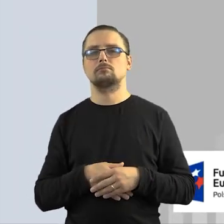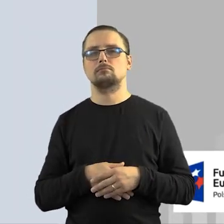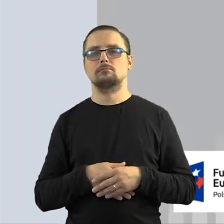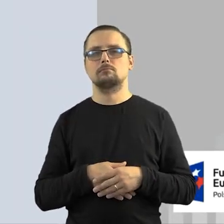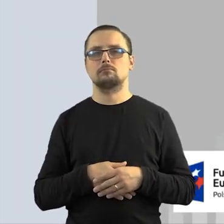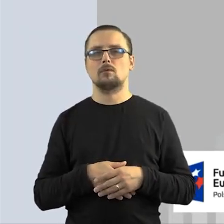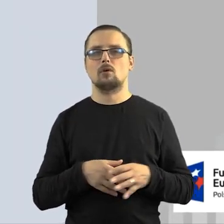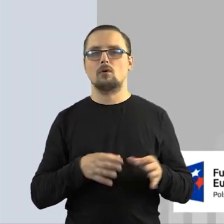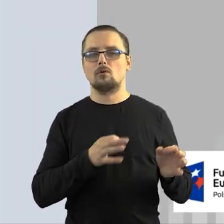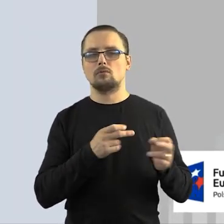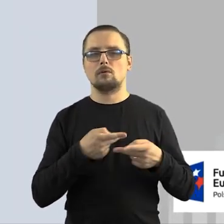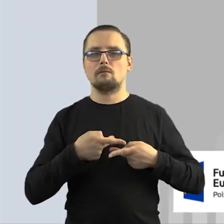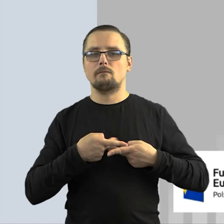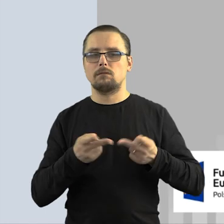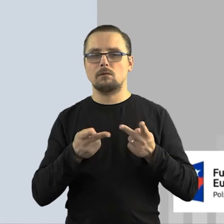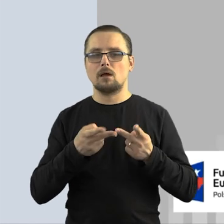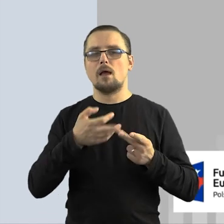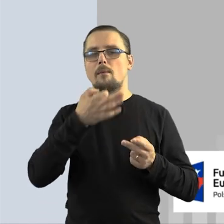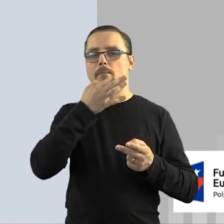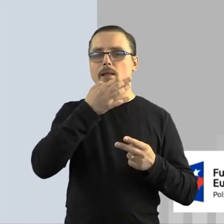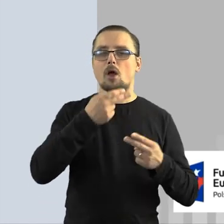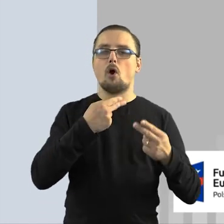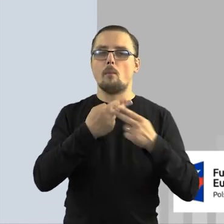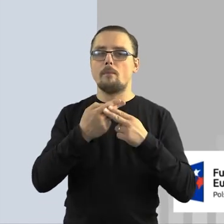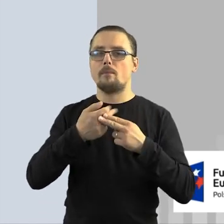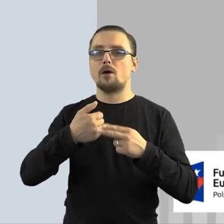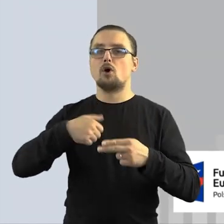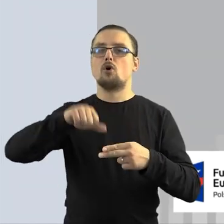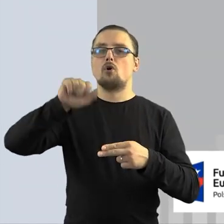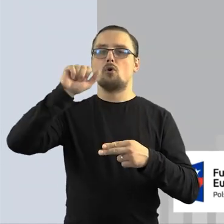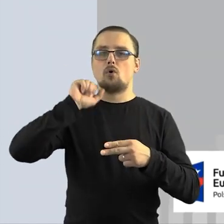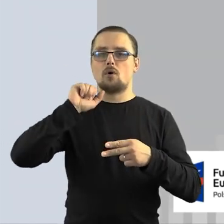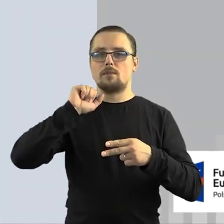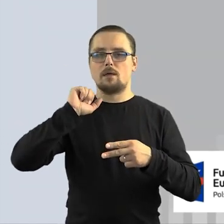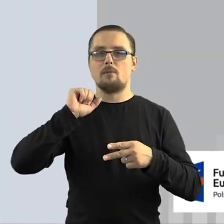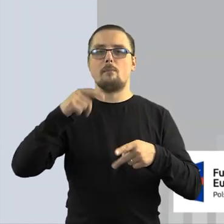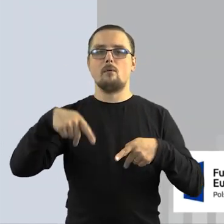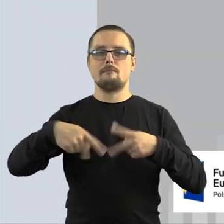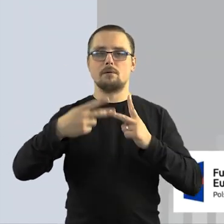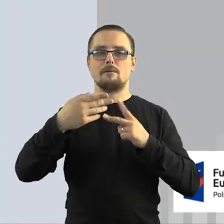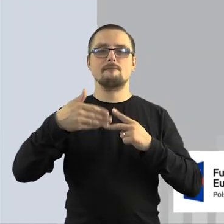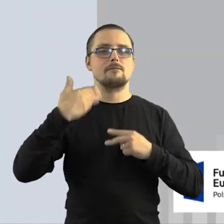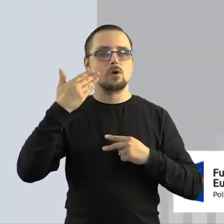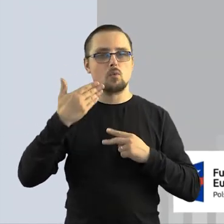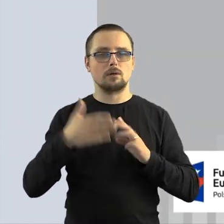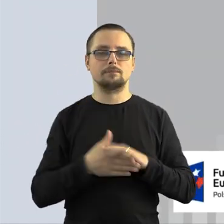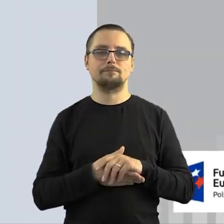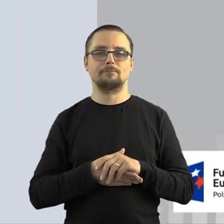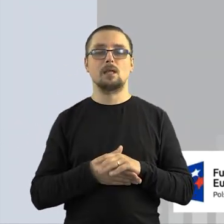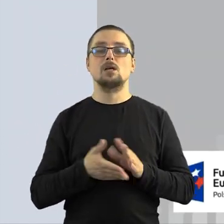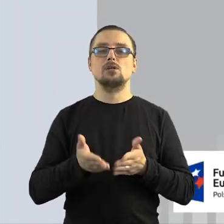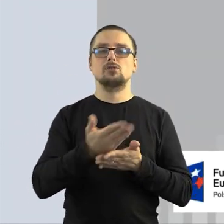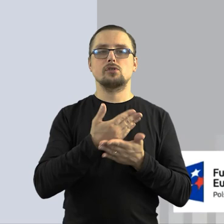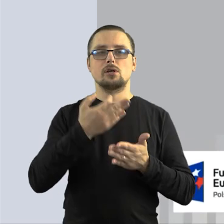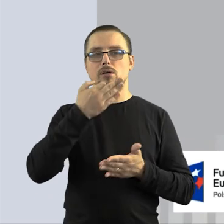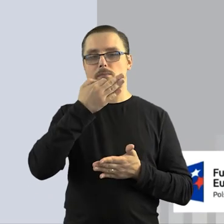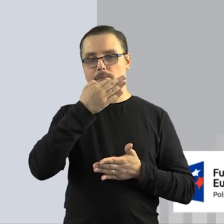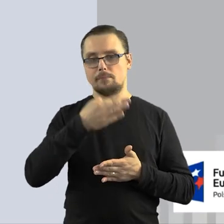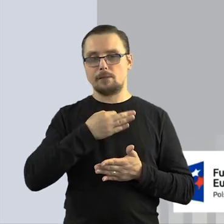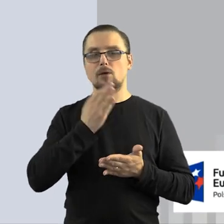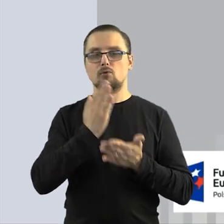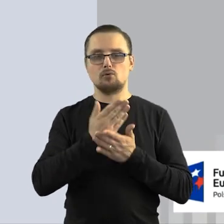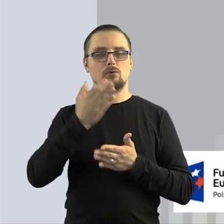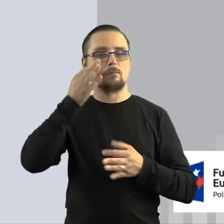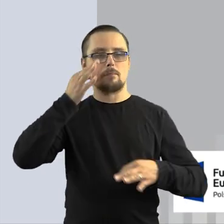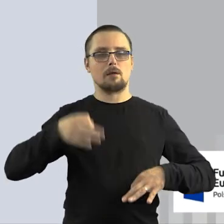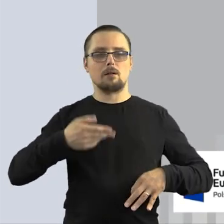Od razu też może udostępnię takie pytania i odpowiedzi z zeszłego roku z webinarium, bo na część pytań Natalia